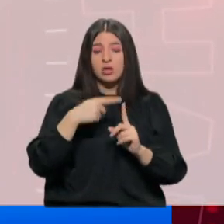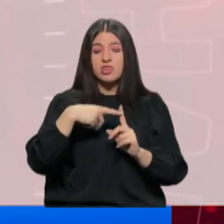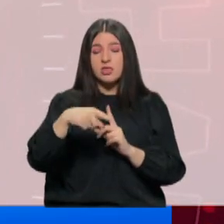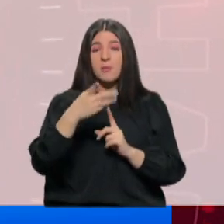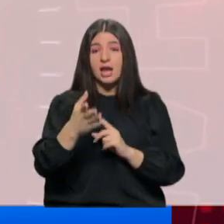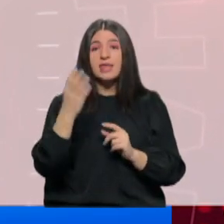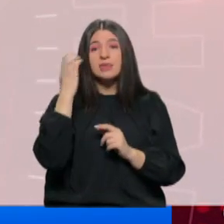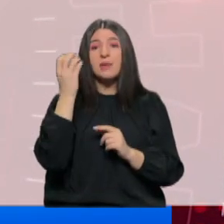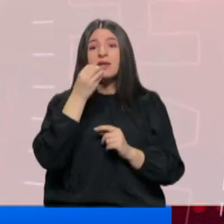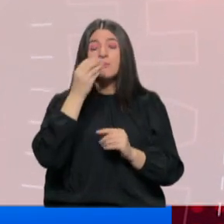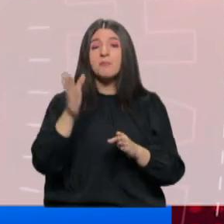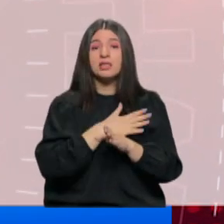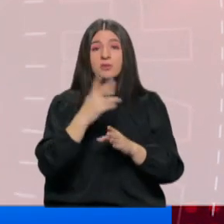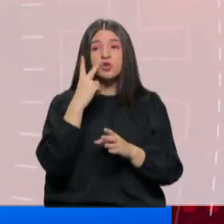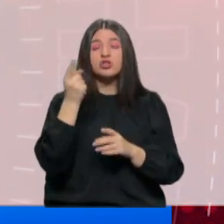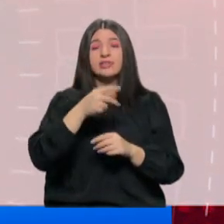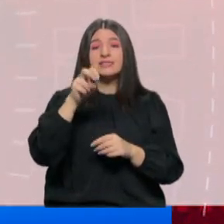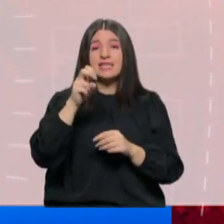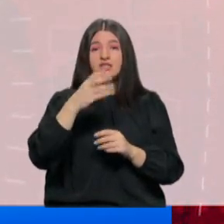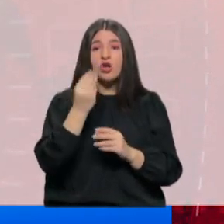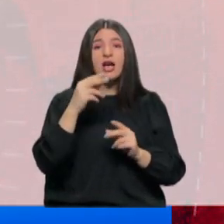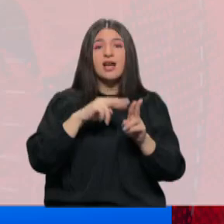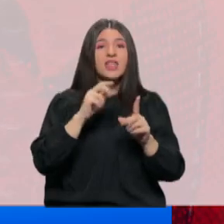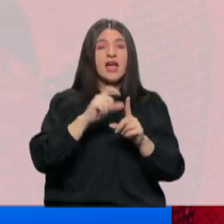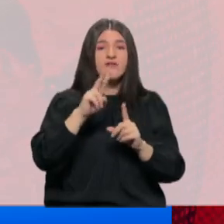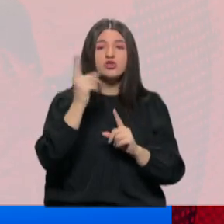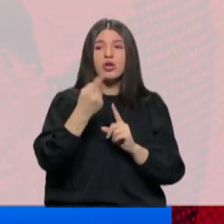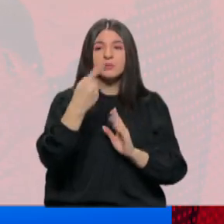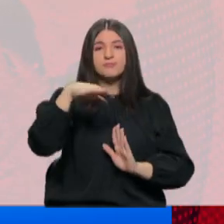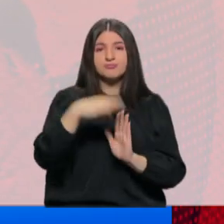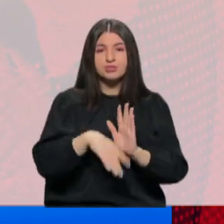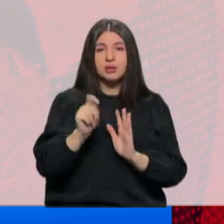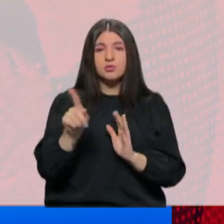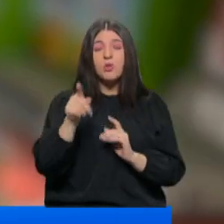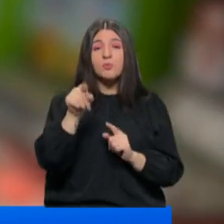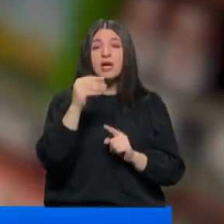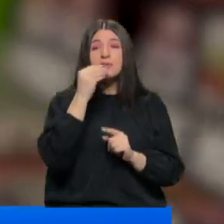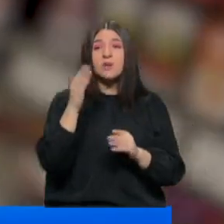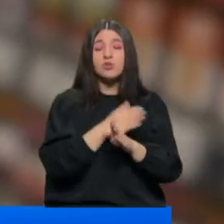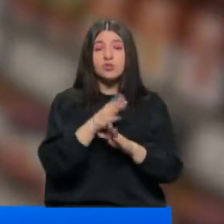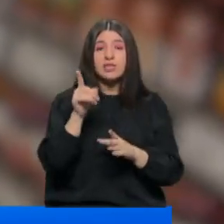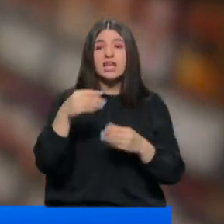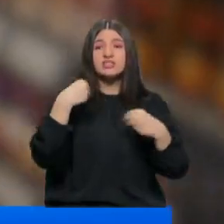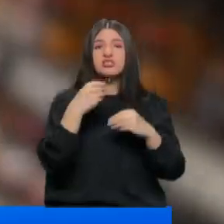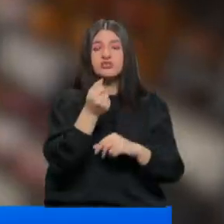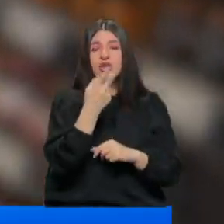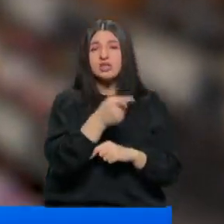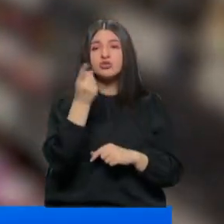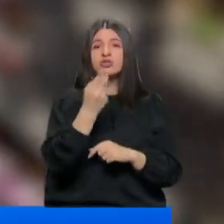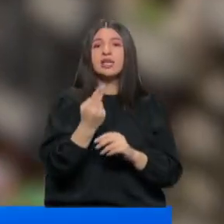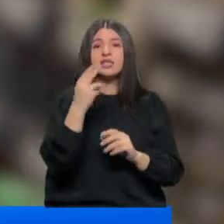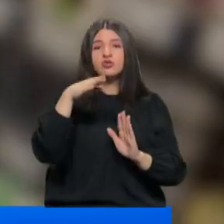itibaren temel gıda ürünlerinde %8 olan KDV %1'e iniyor. Bu gıda ürünlerinin satış fiyatının